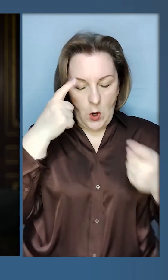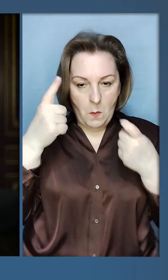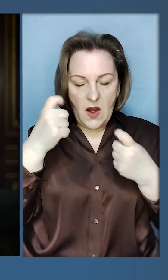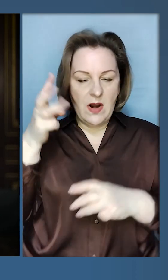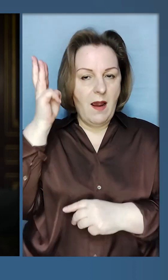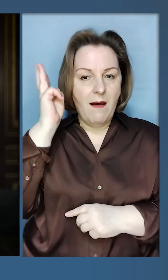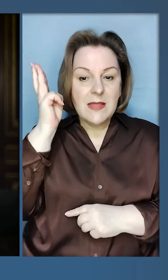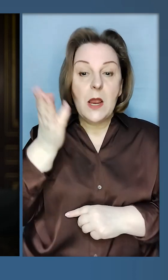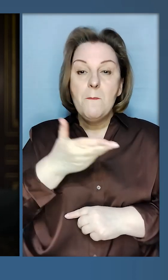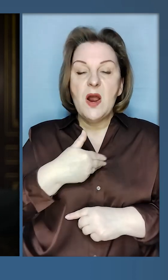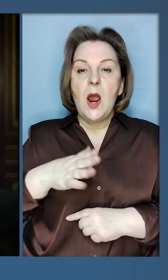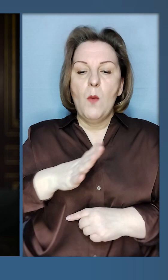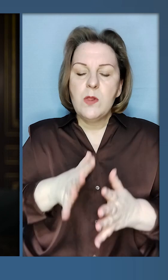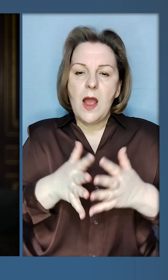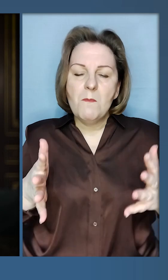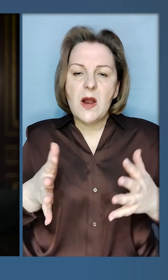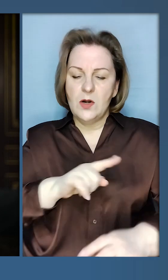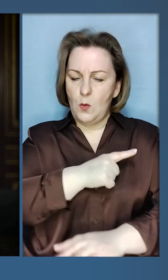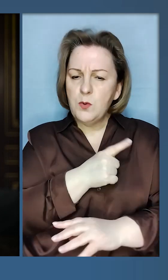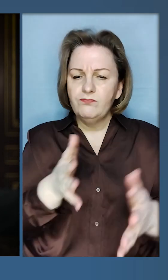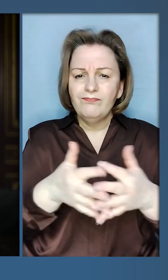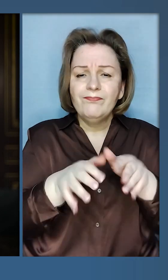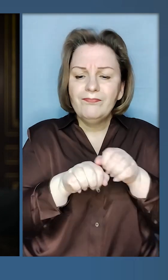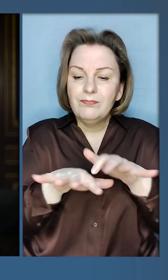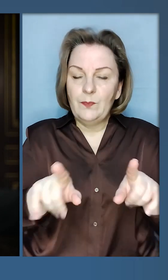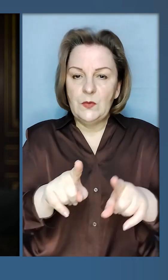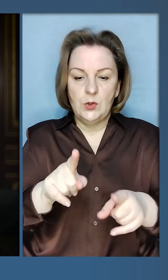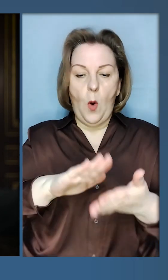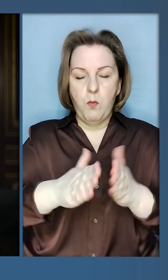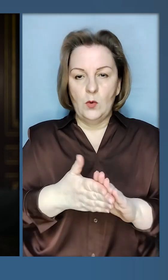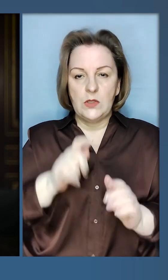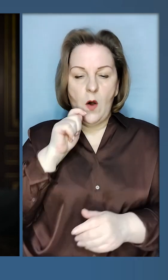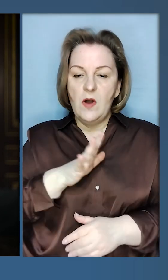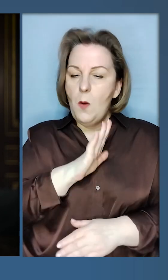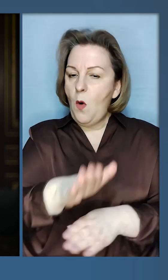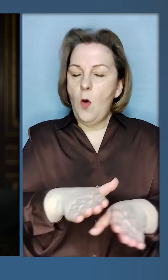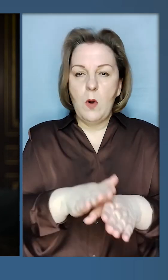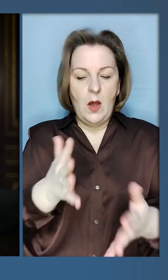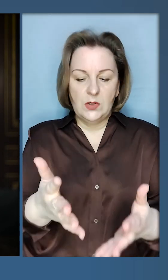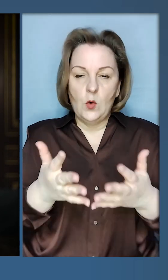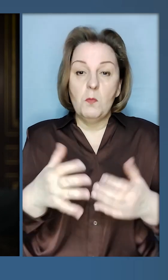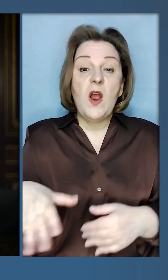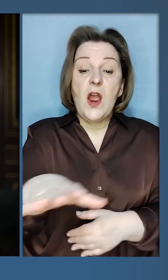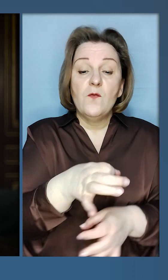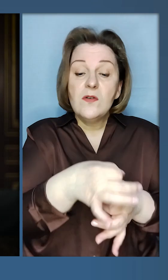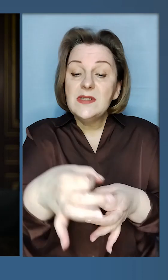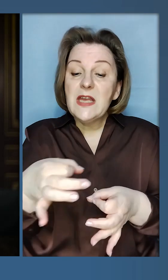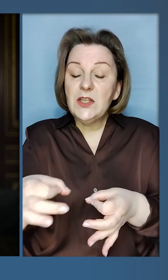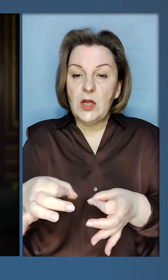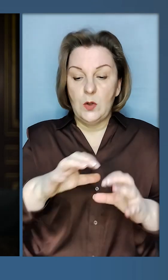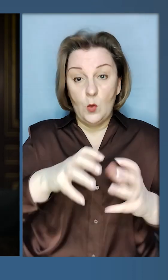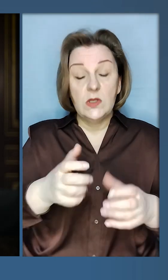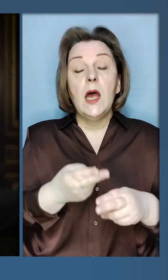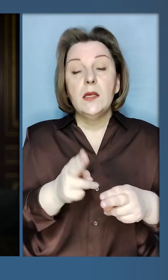інформаційно та дипломатично ми були максимально потужними. Щоб позиція України була абсолютно зрозумілою в усіх